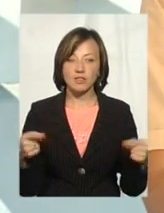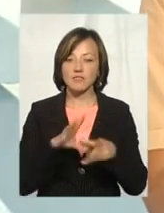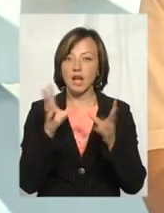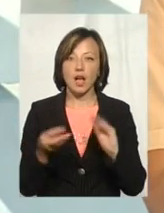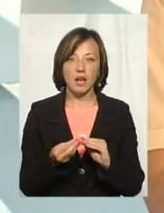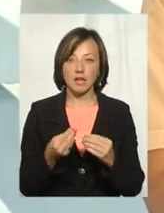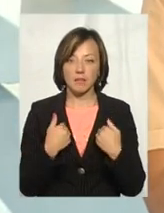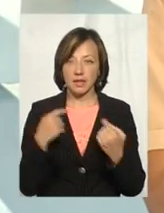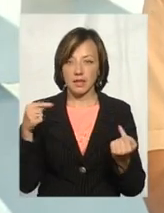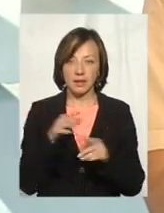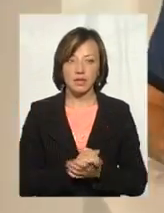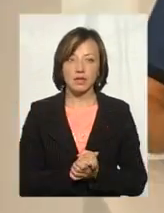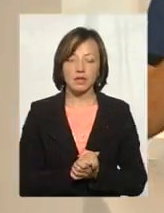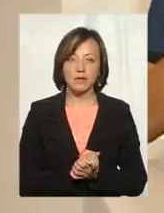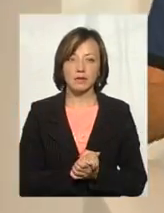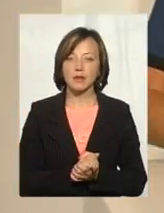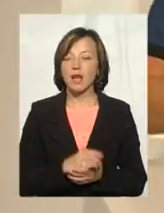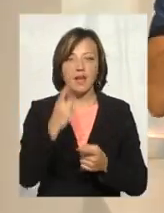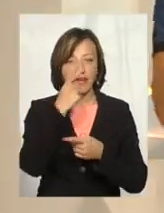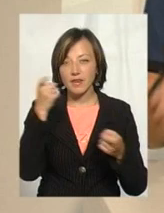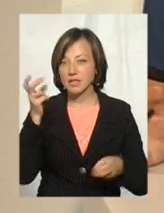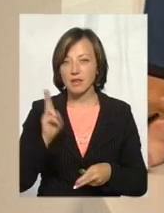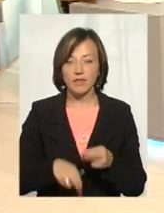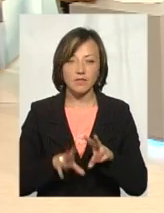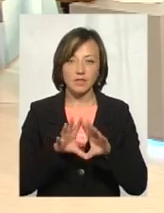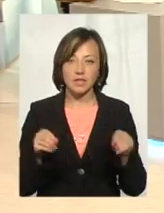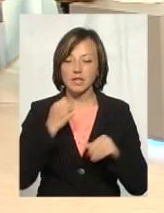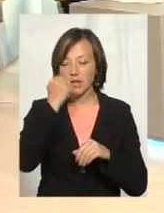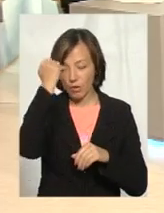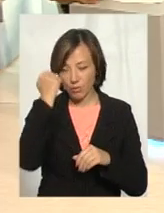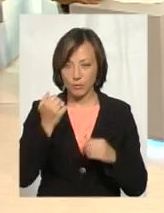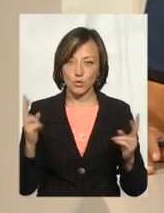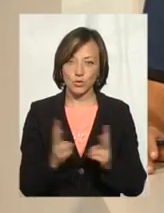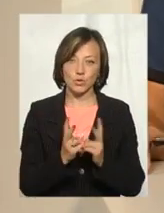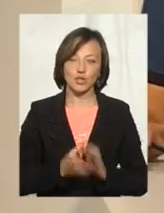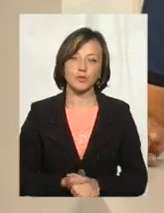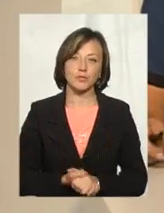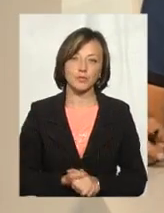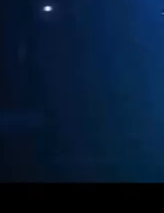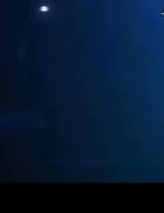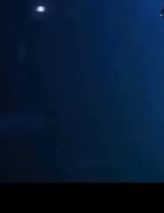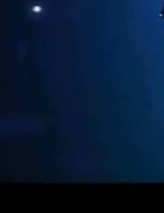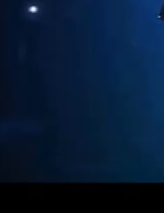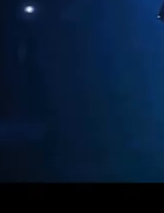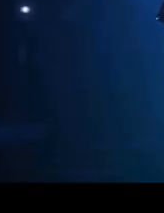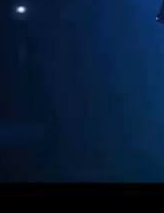взагалі мене неприпустимі. У нас же ефір завершиться. Я всім дякую. До зустрічі, до побачення. Дякую.